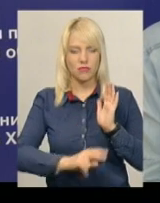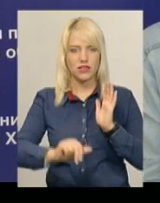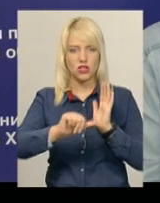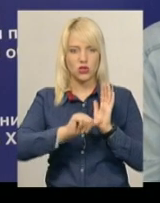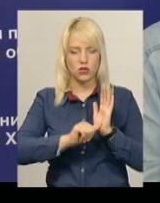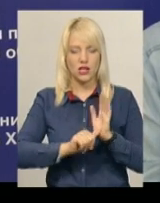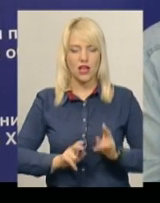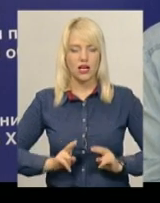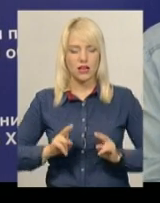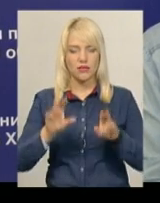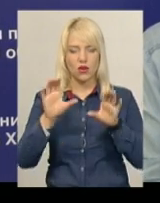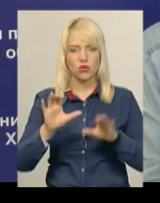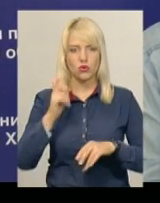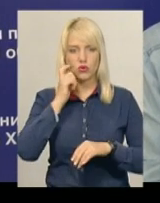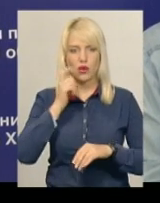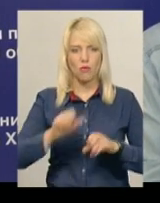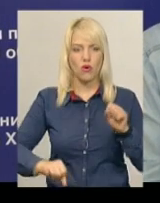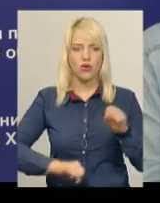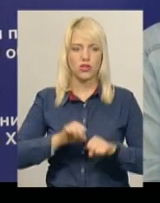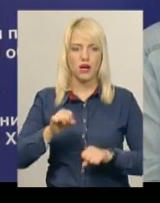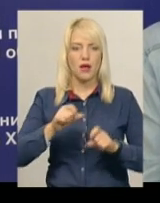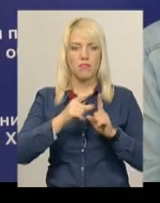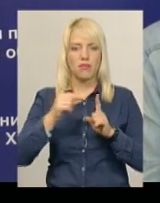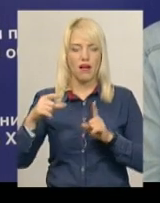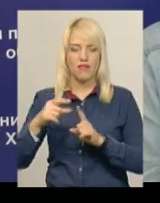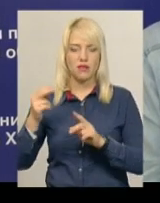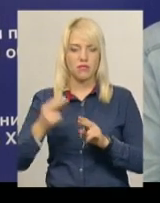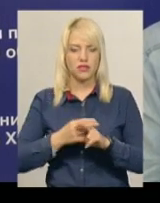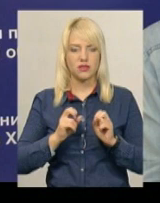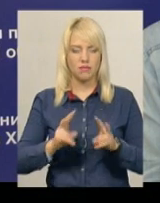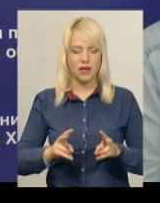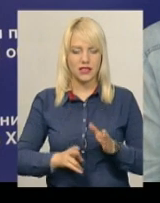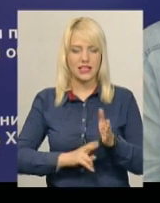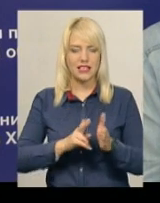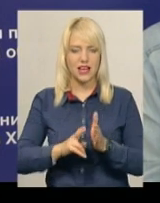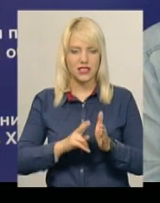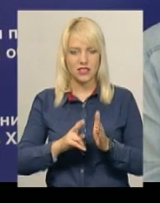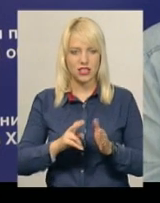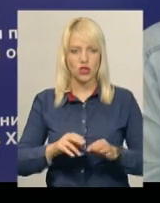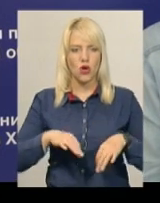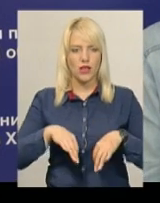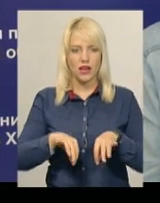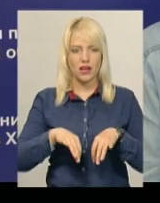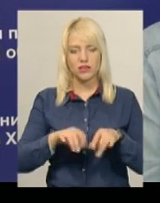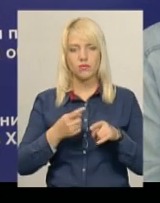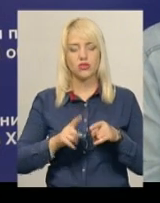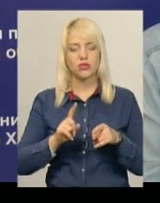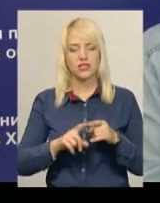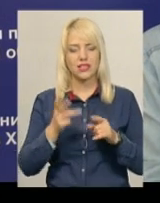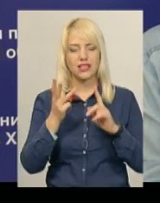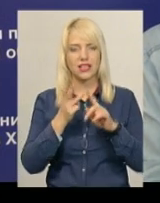порушення правил безпеки залізничного транспорту. Третя частина передбачає собою, так як це